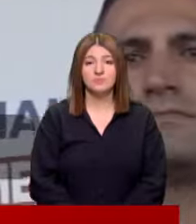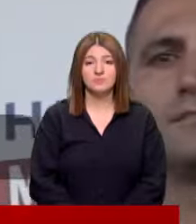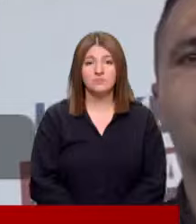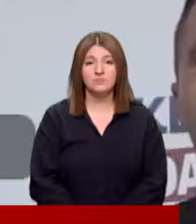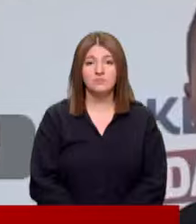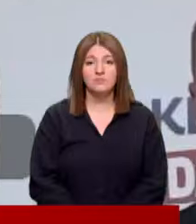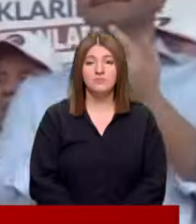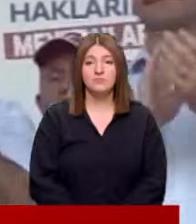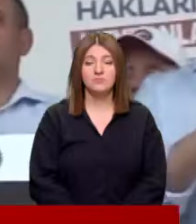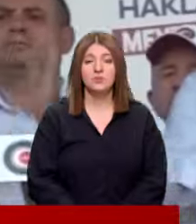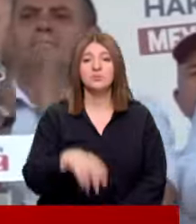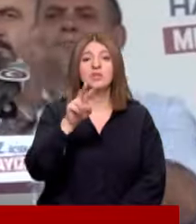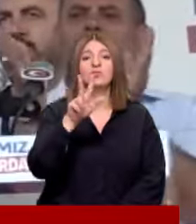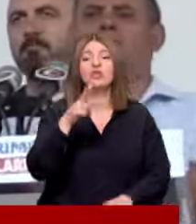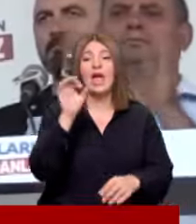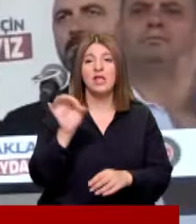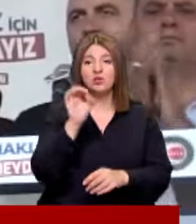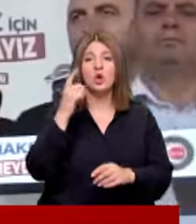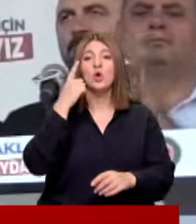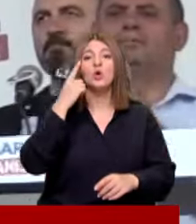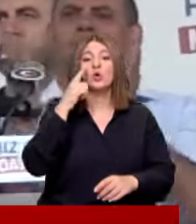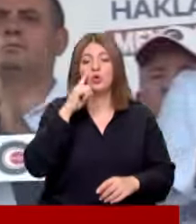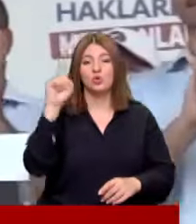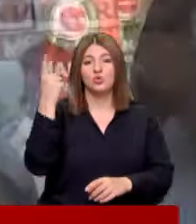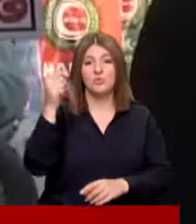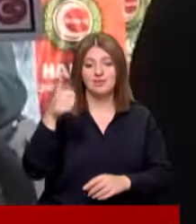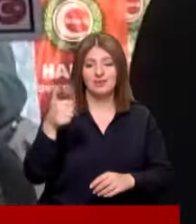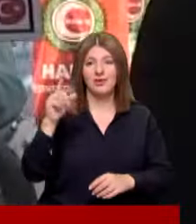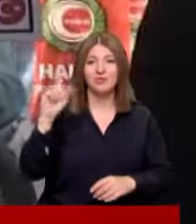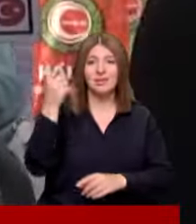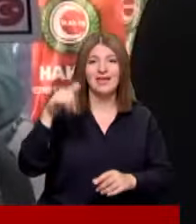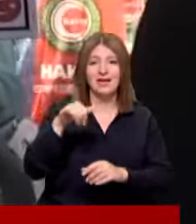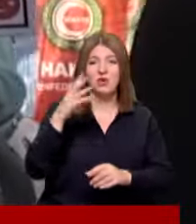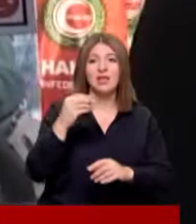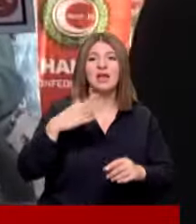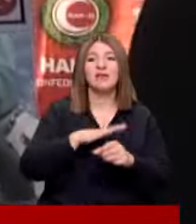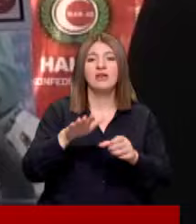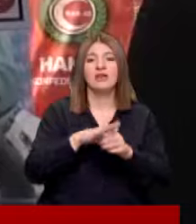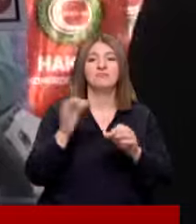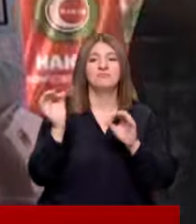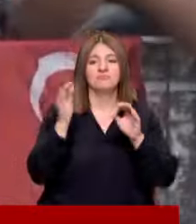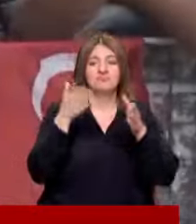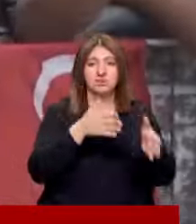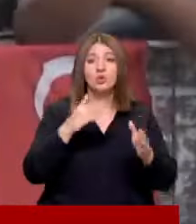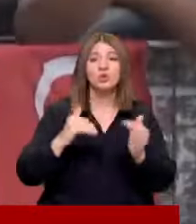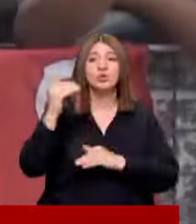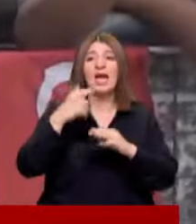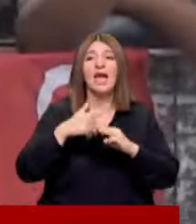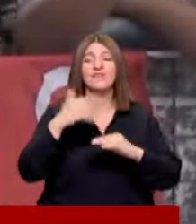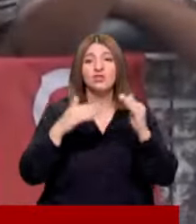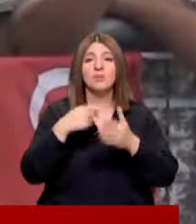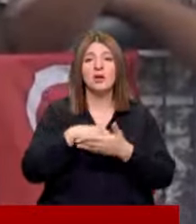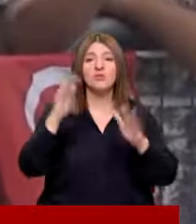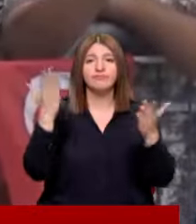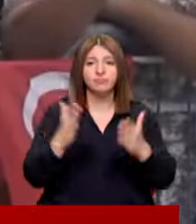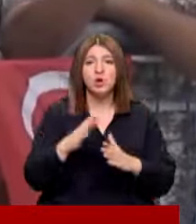tüketti 23 Eylül'de hükümete yakınlığıyla bilinen HAKİŞ Kayseri'de meydana indi Yüksek enflasyon karşısında eriyen maaşlar